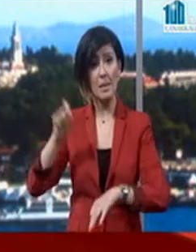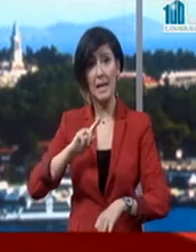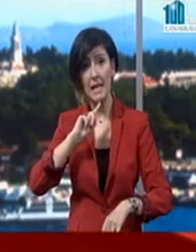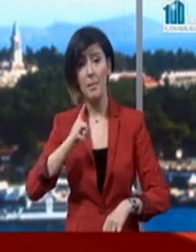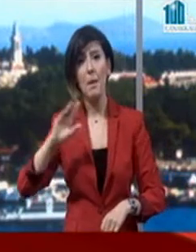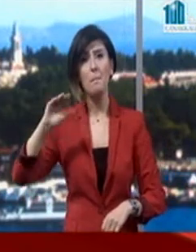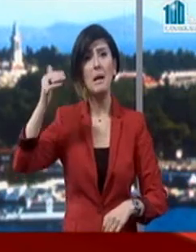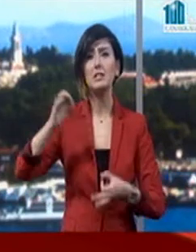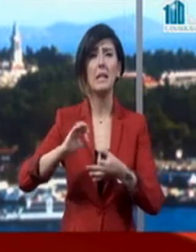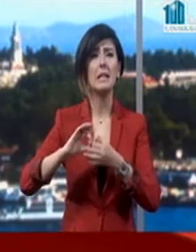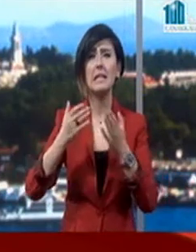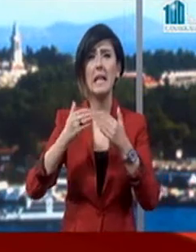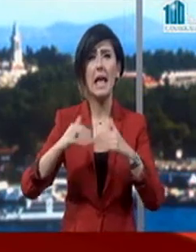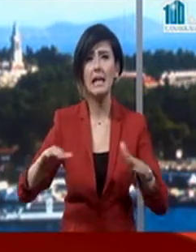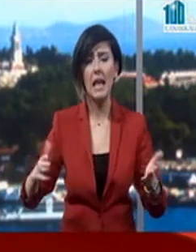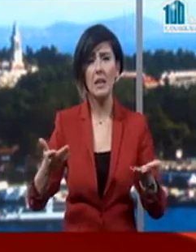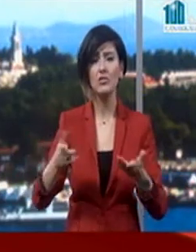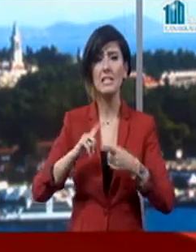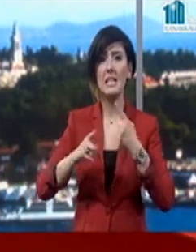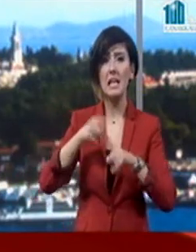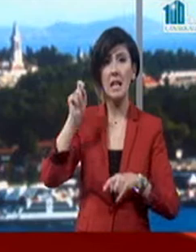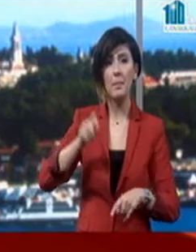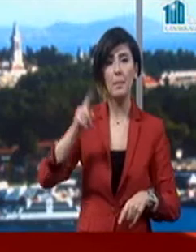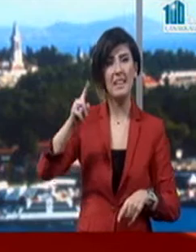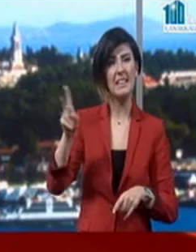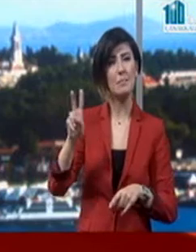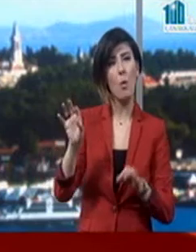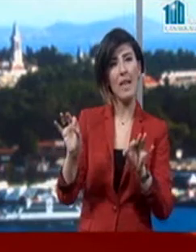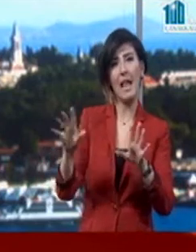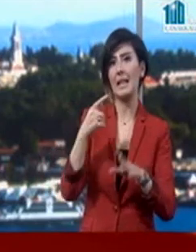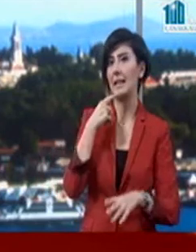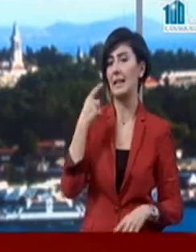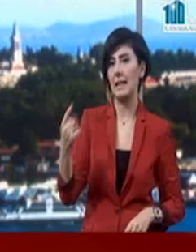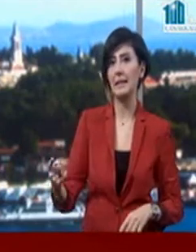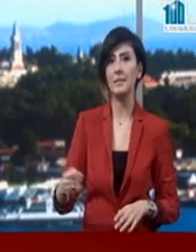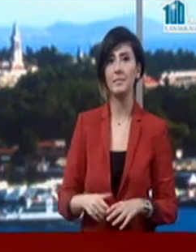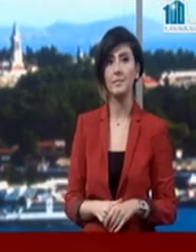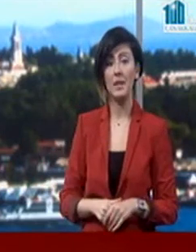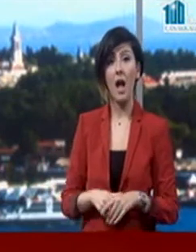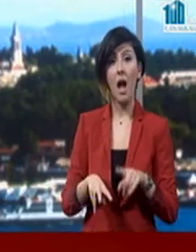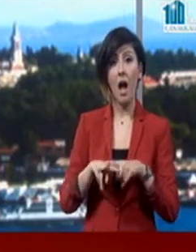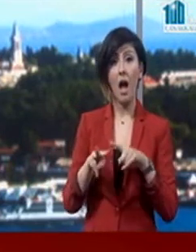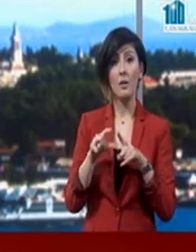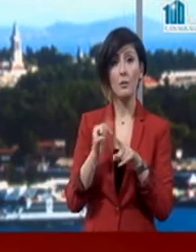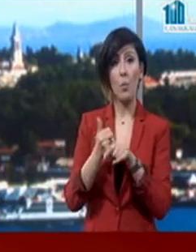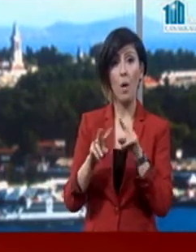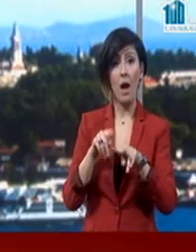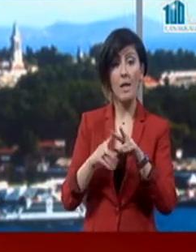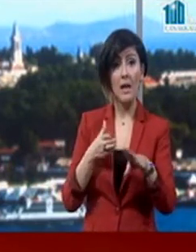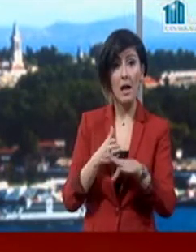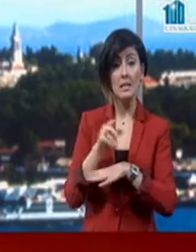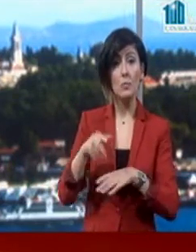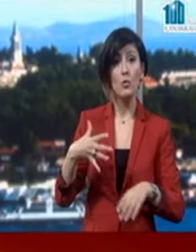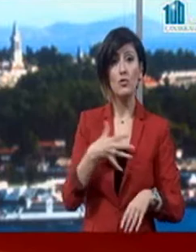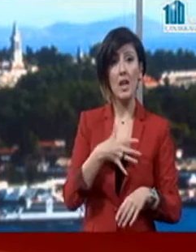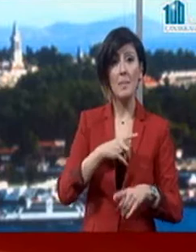başkalarının nasıl engelleneceği üzerine siyaset yapan bir tarz ifadeleriyle yorumladı. Akdoğan, aslında bu CHP'nin